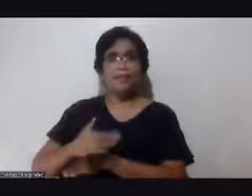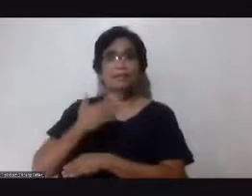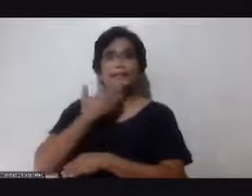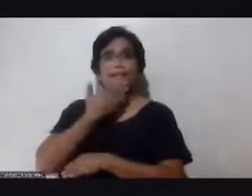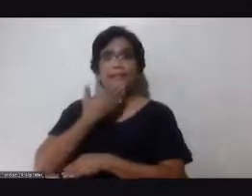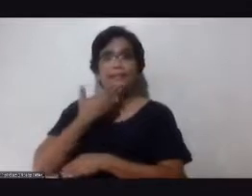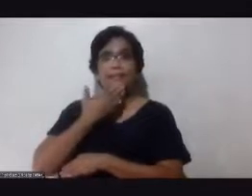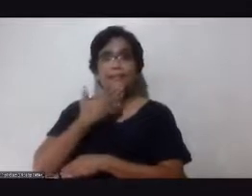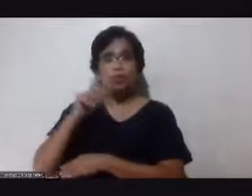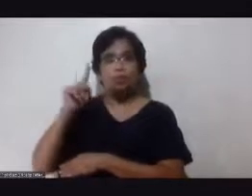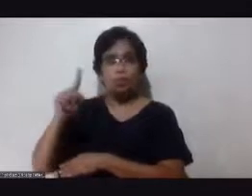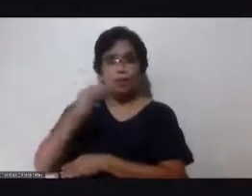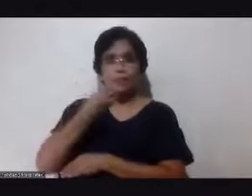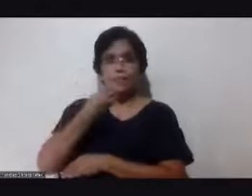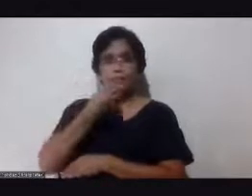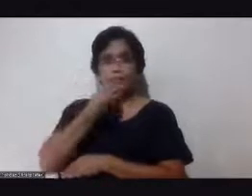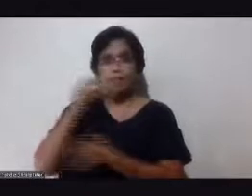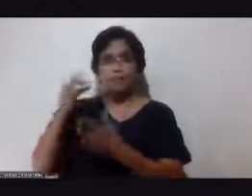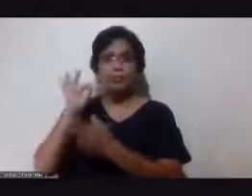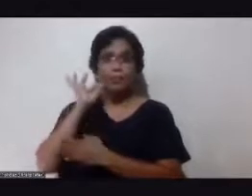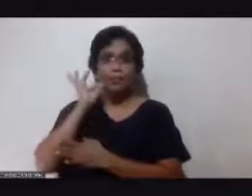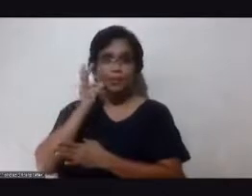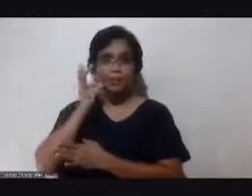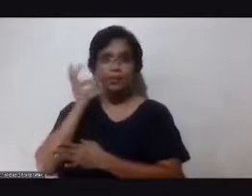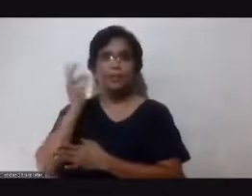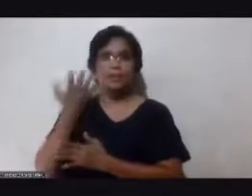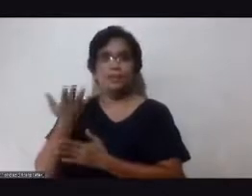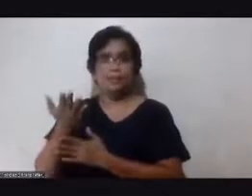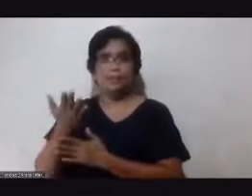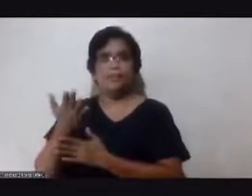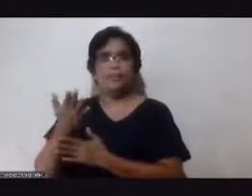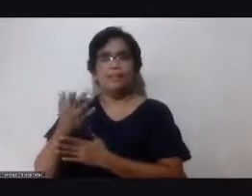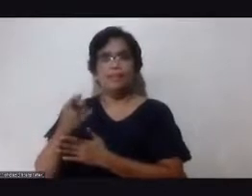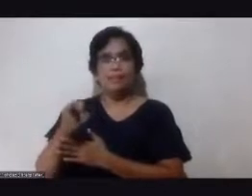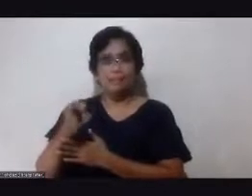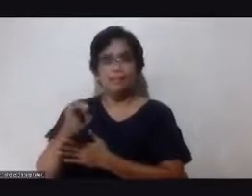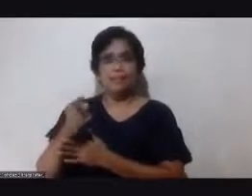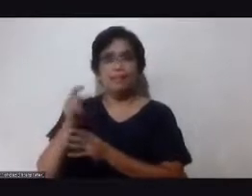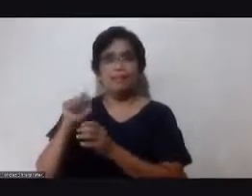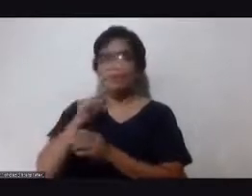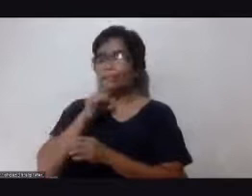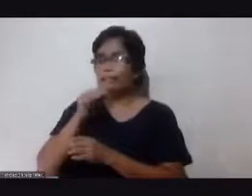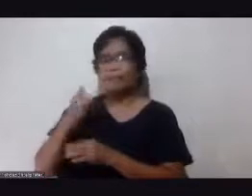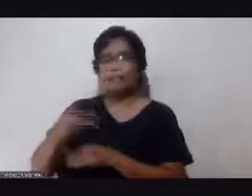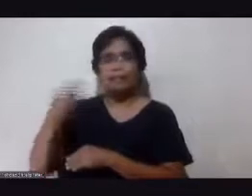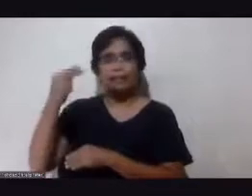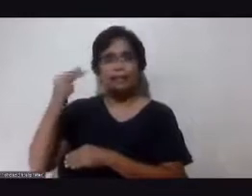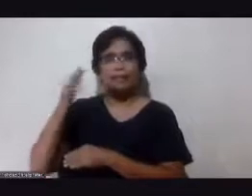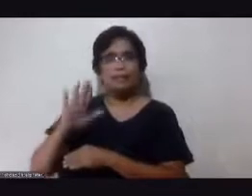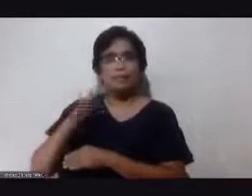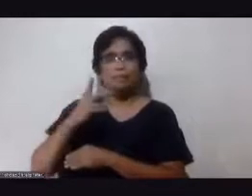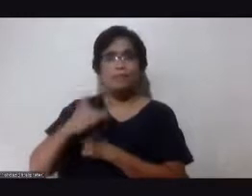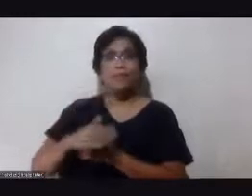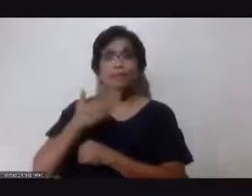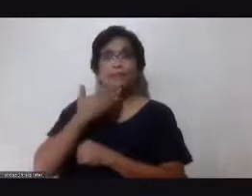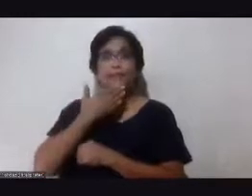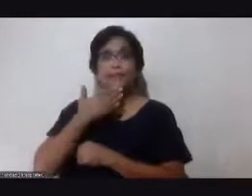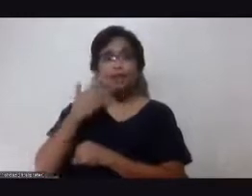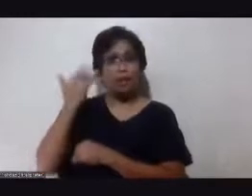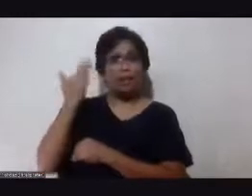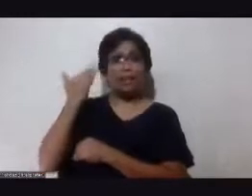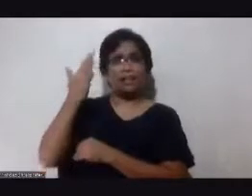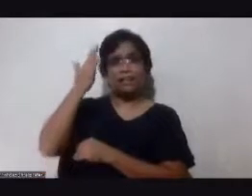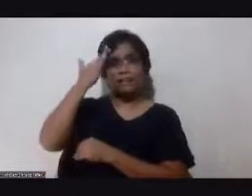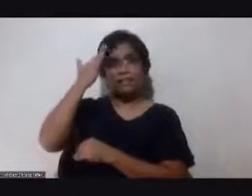one of the fruits one of the carbs hindi nakakataas ang yung blood sugar yeah bakit ko po alam